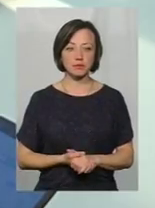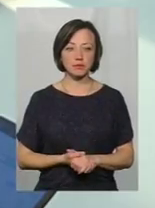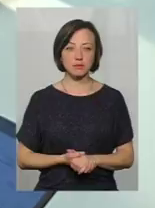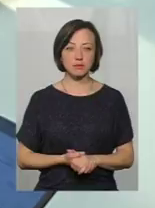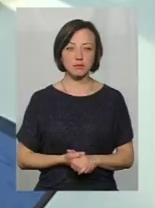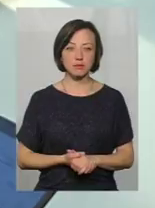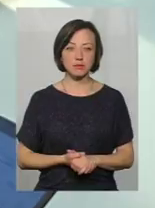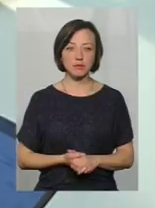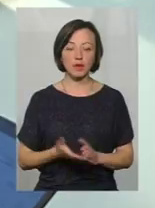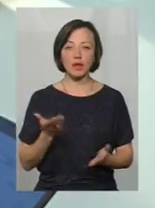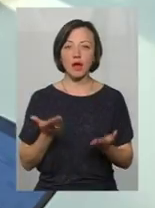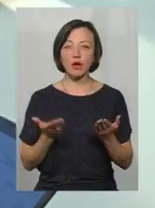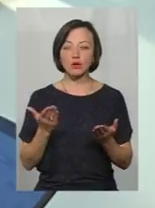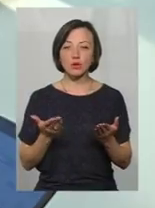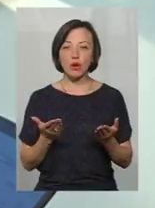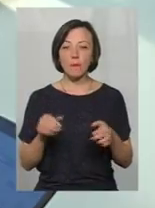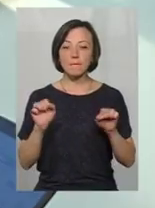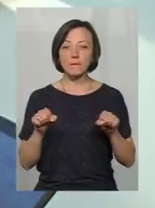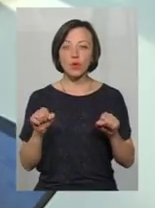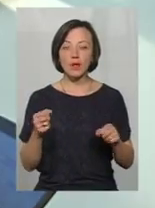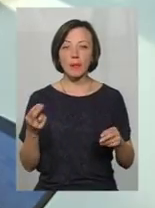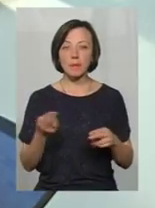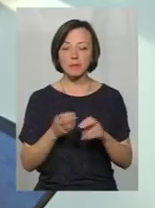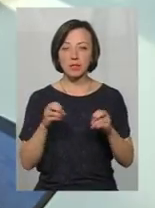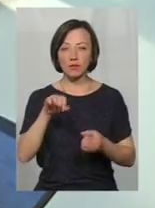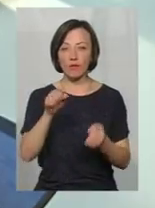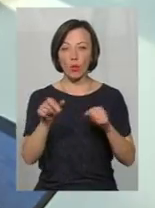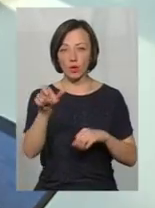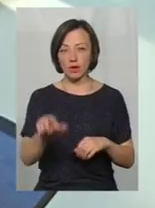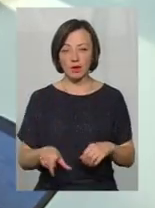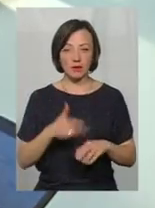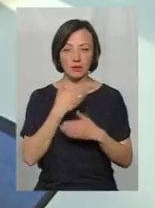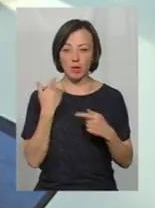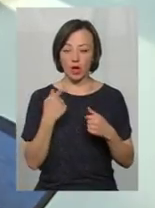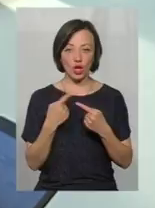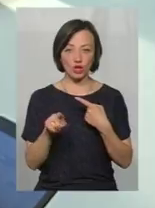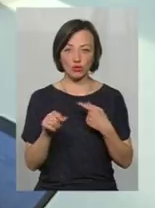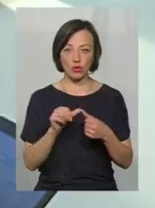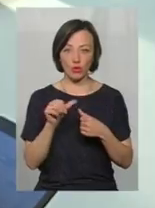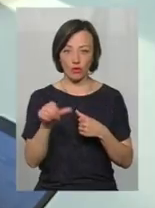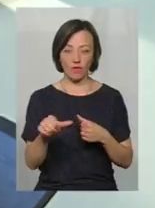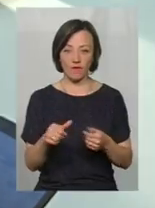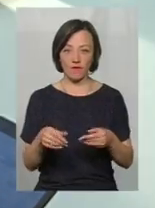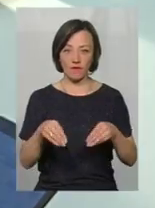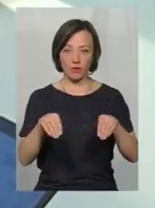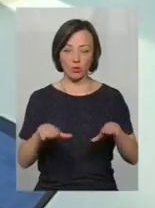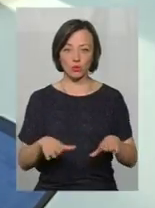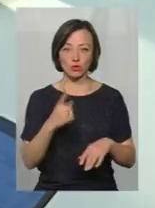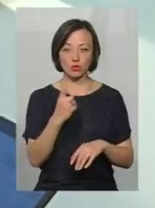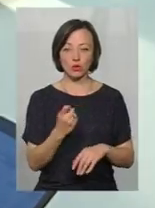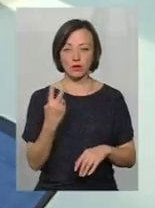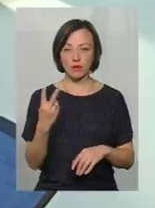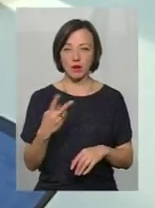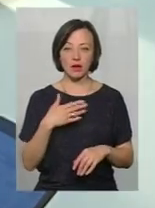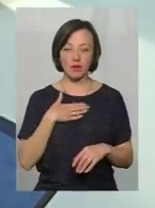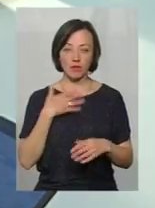небезпечний водій, ну, іншого виходу, окрім 102, немає. Тобто, як і в своїй